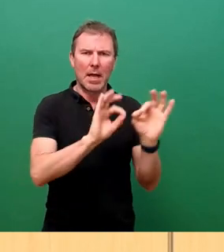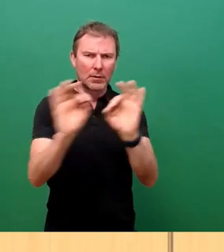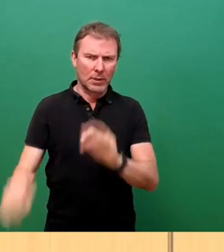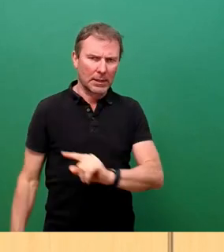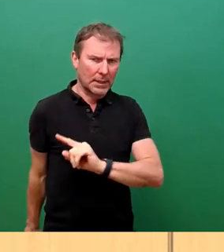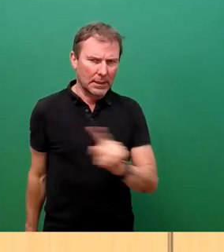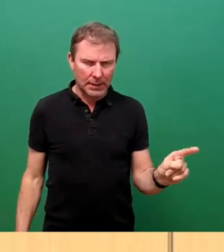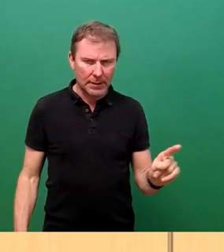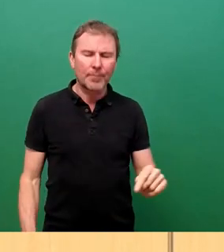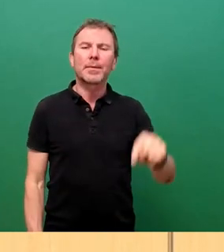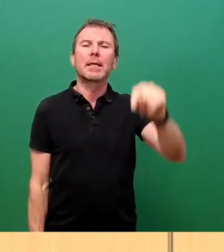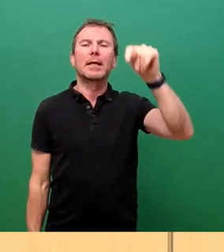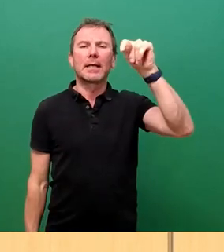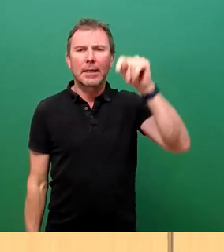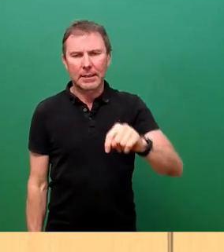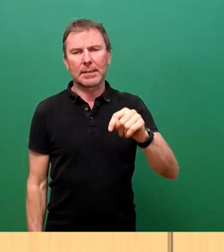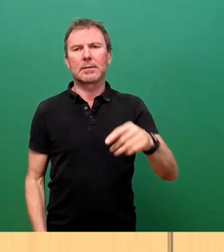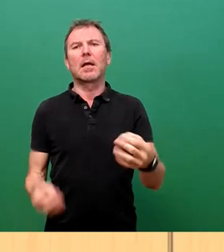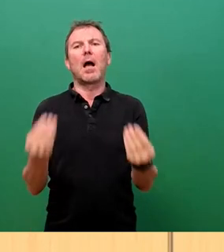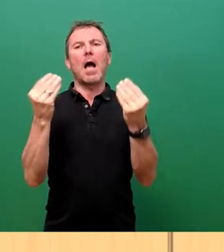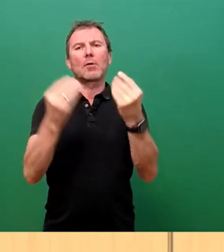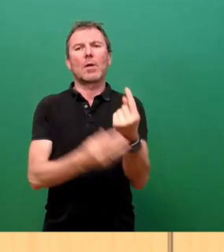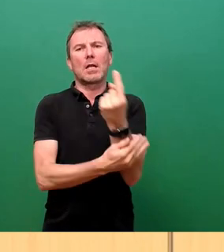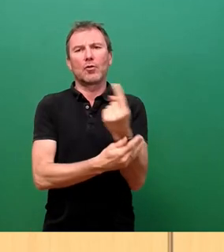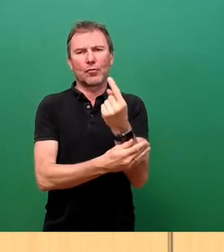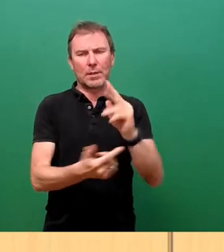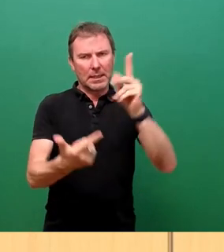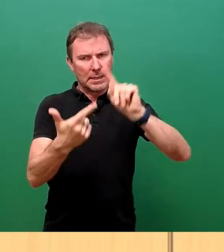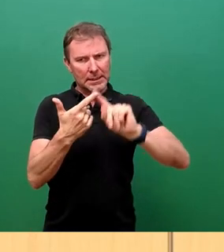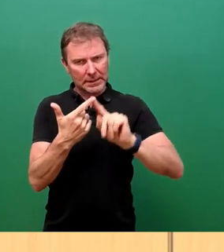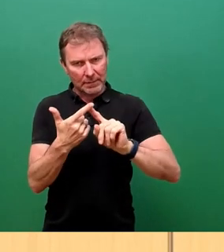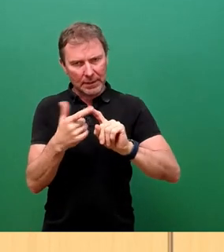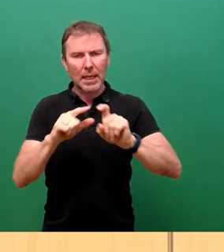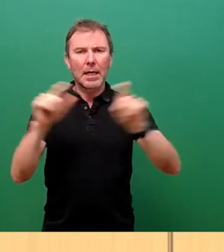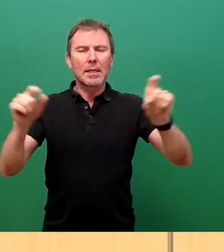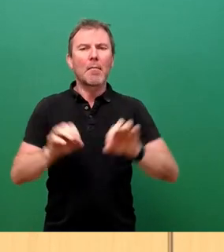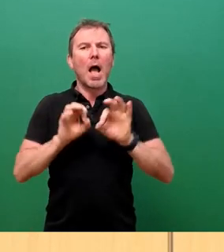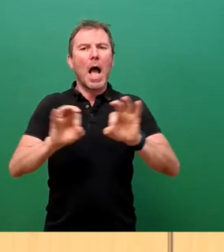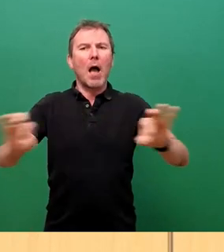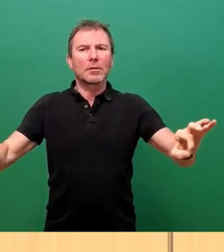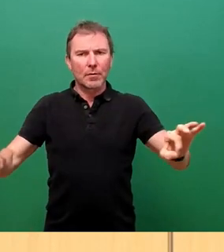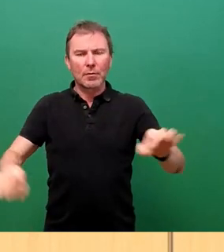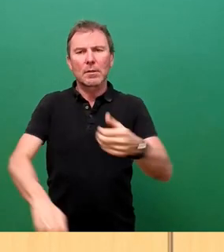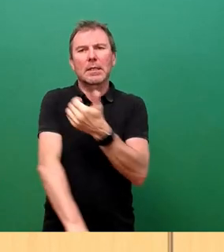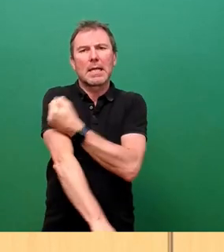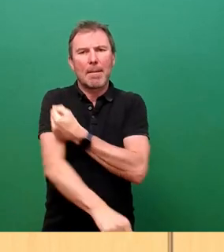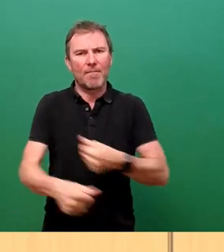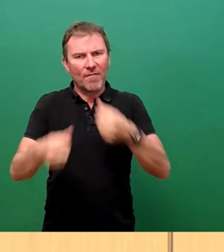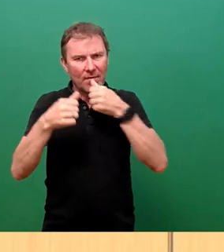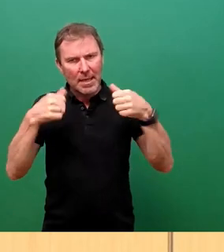So, jetzt wie gesagt die aktuelle Stunde zum Thema Auswirkungen der Impfpflicht.